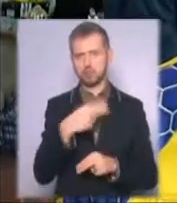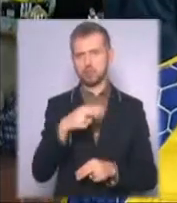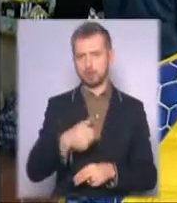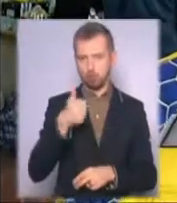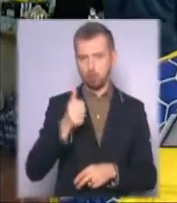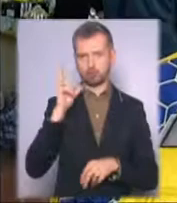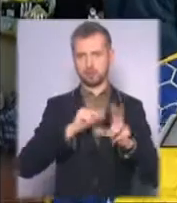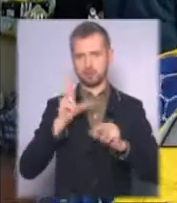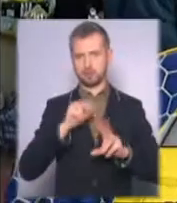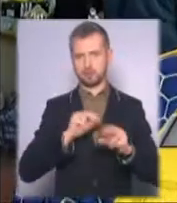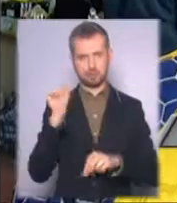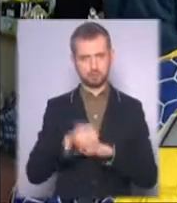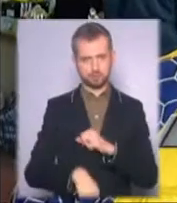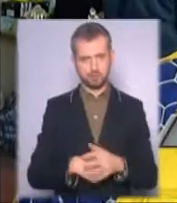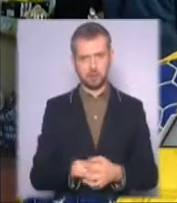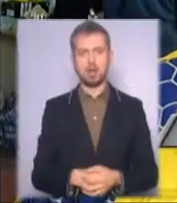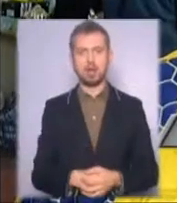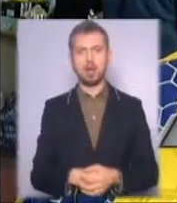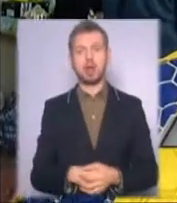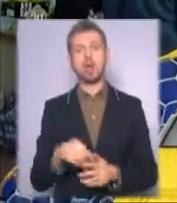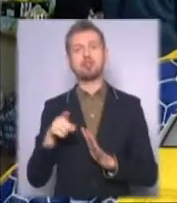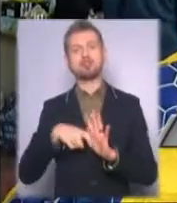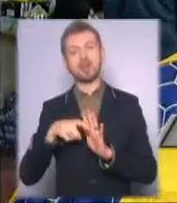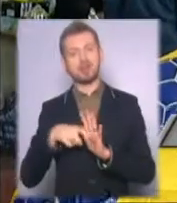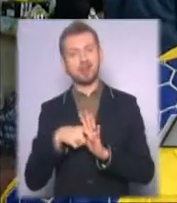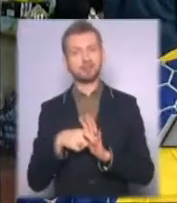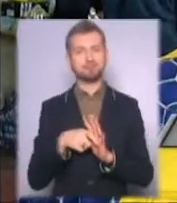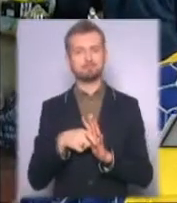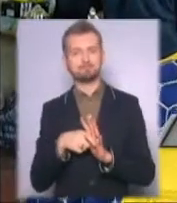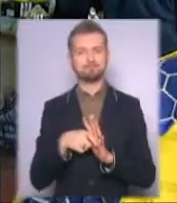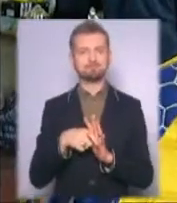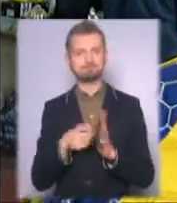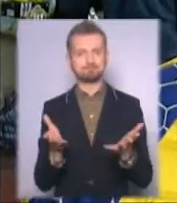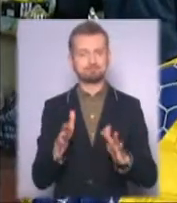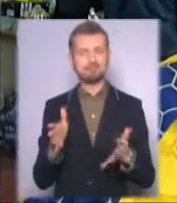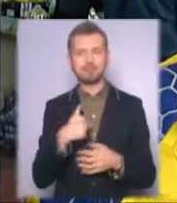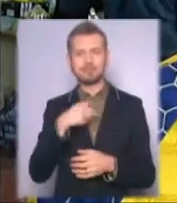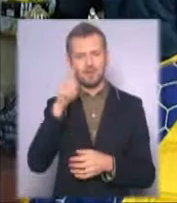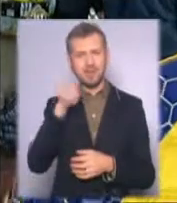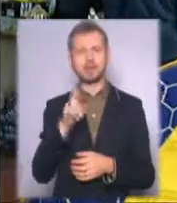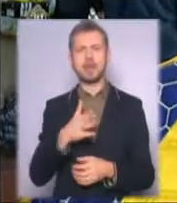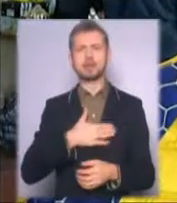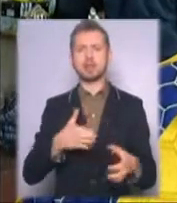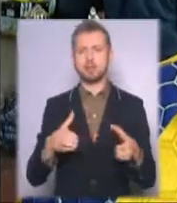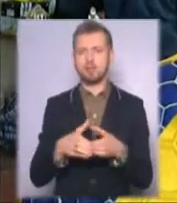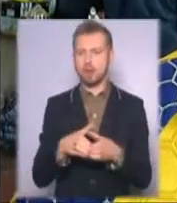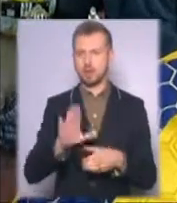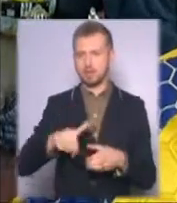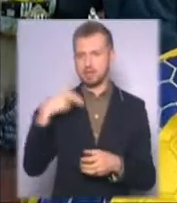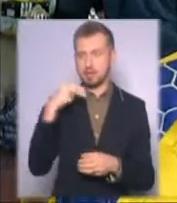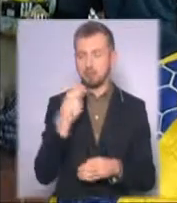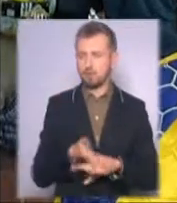шанси. «Шахтар» компромісна. Ви знаєте, як наші команди важко починають після перерви і